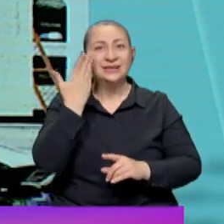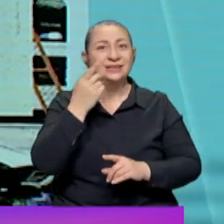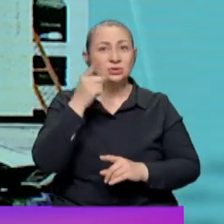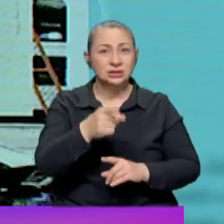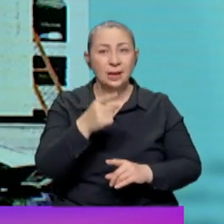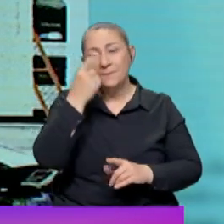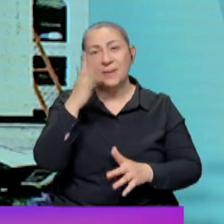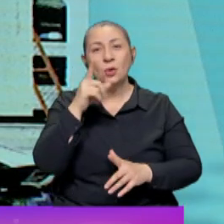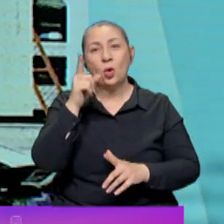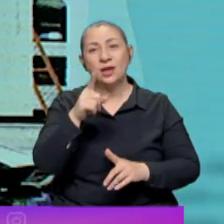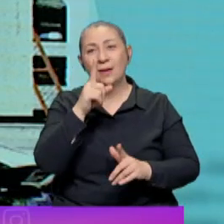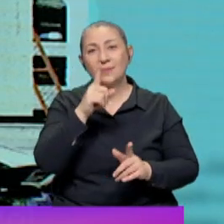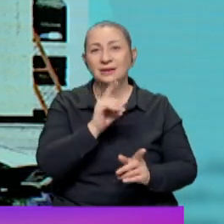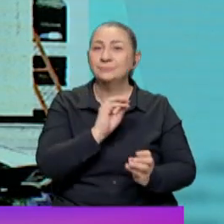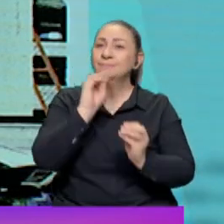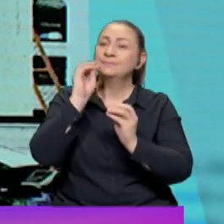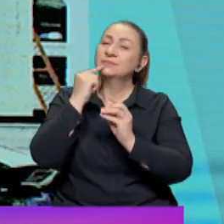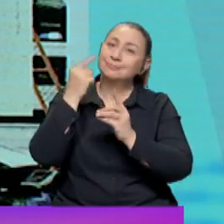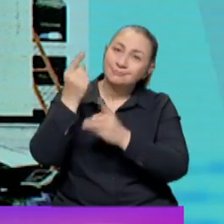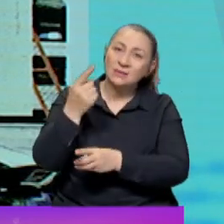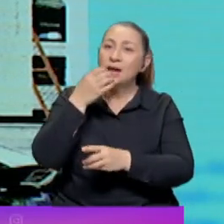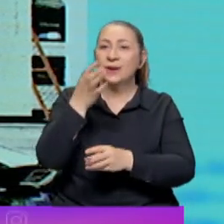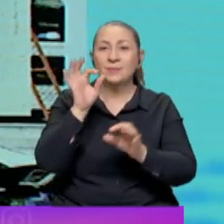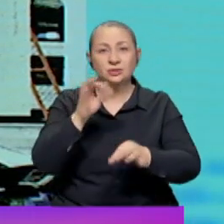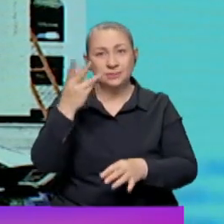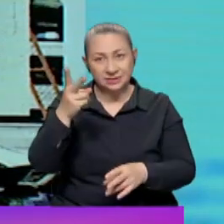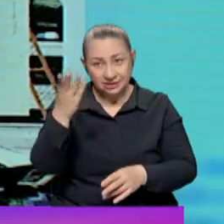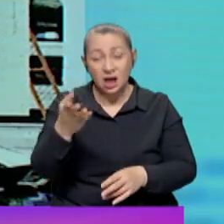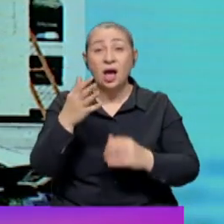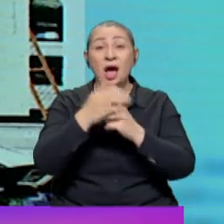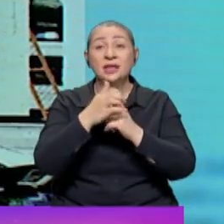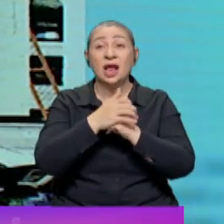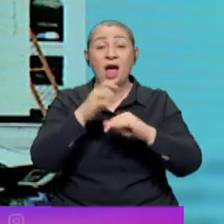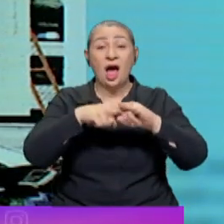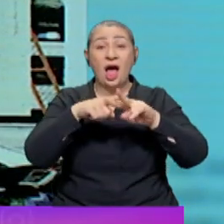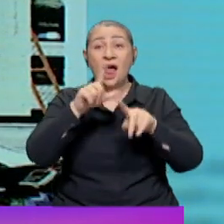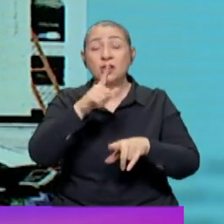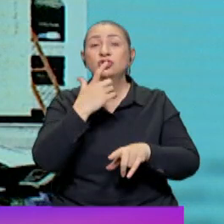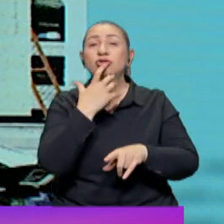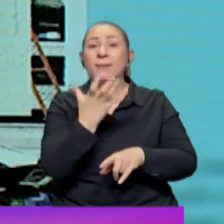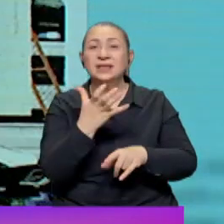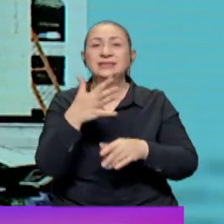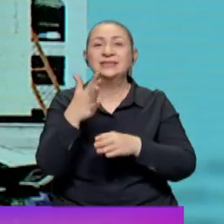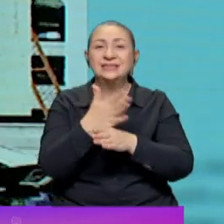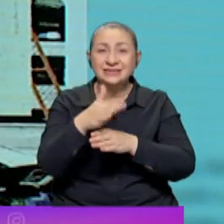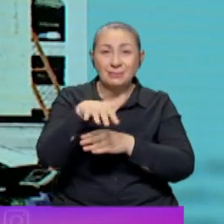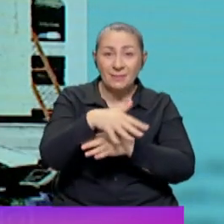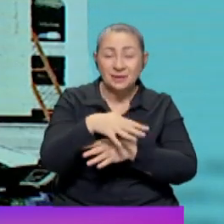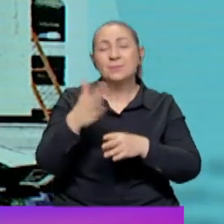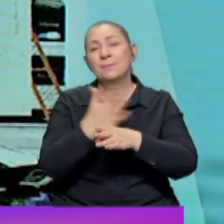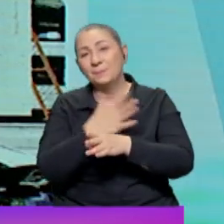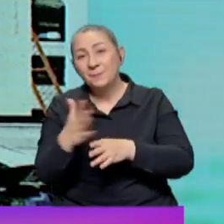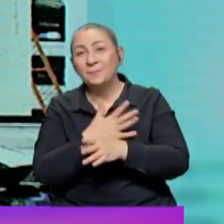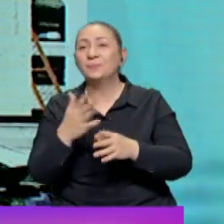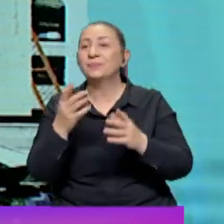izlemiştiniz. Belki oraya da bir atıfla o haberi de verebiliriz. Antalya halleri domates, sebze ve meyve